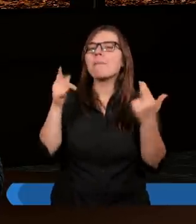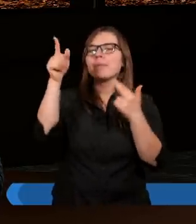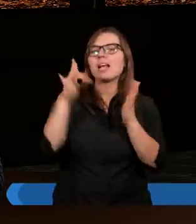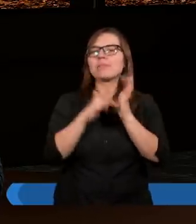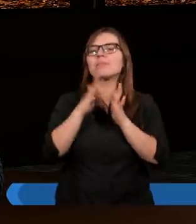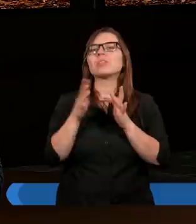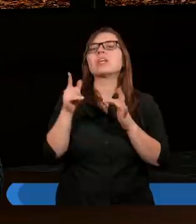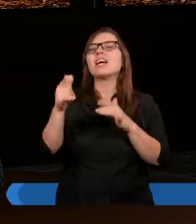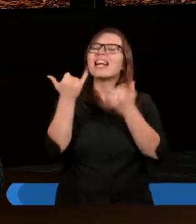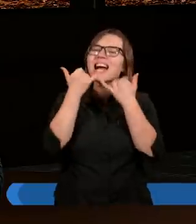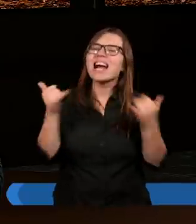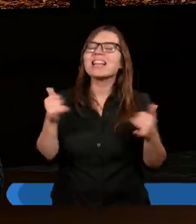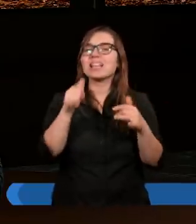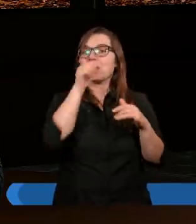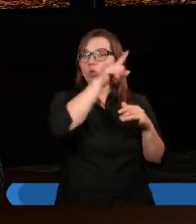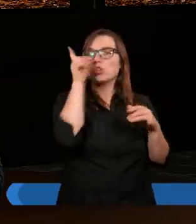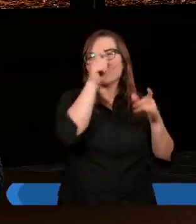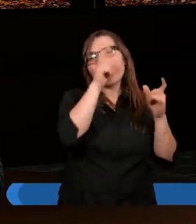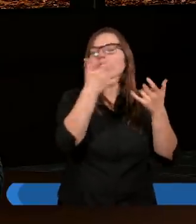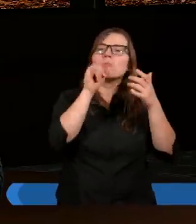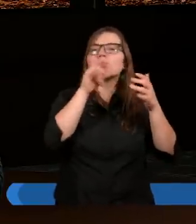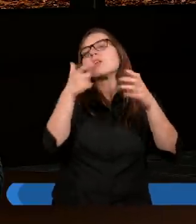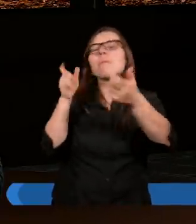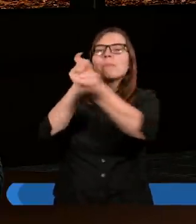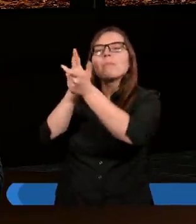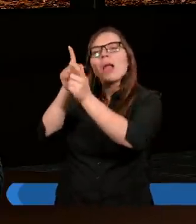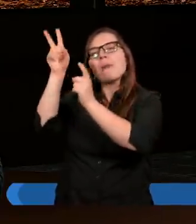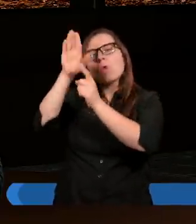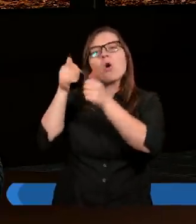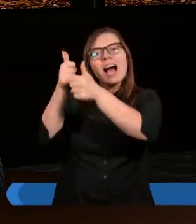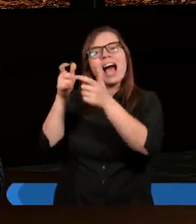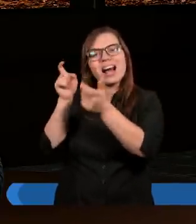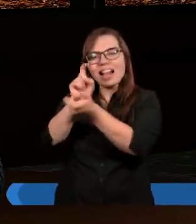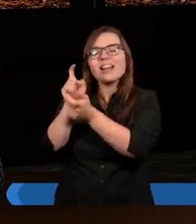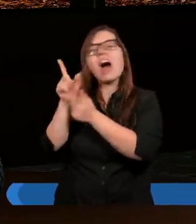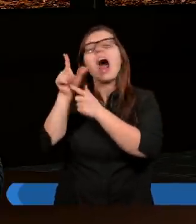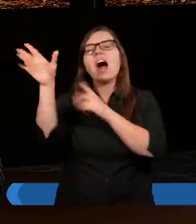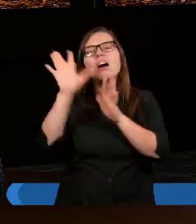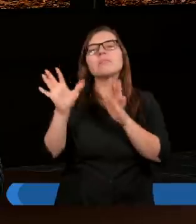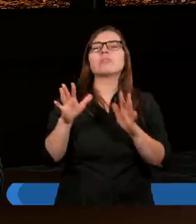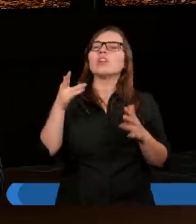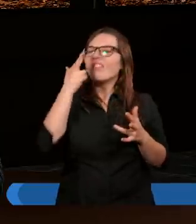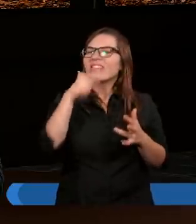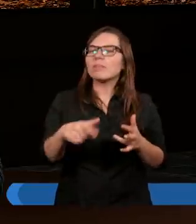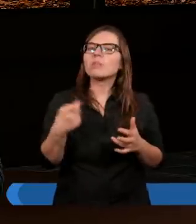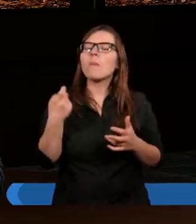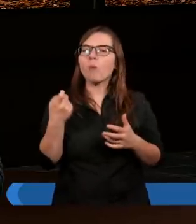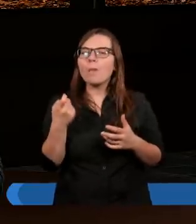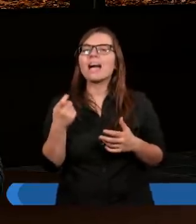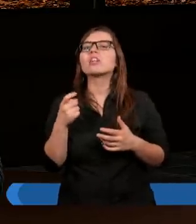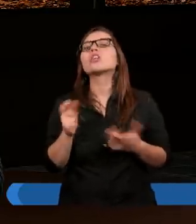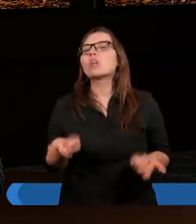innych nastawiać na Boga i w tym momencie widzimy, że